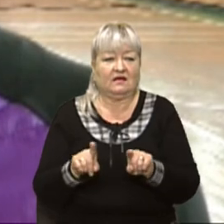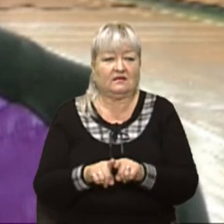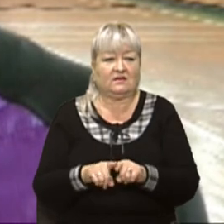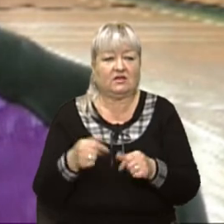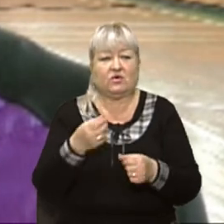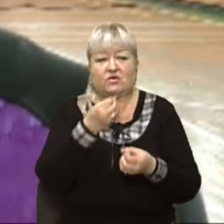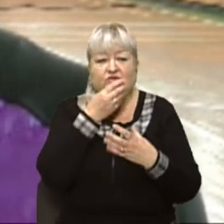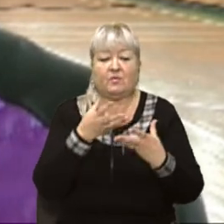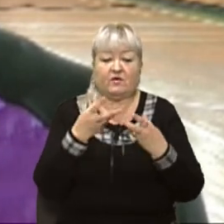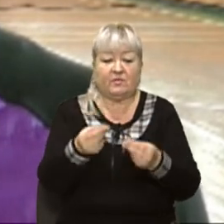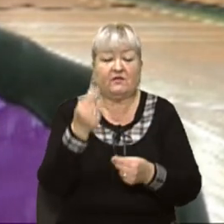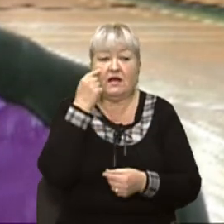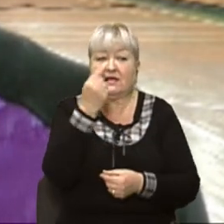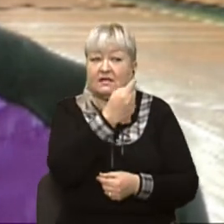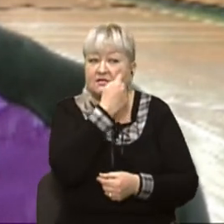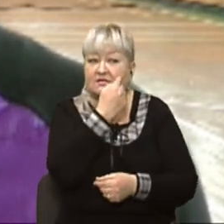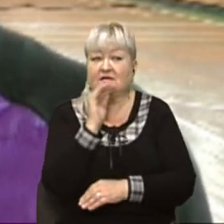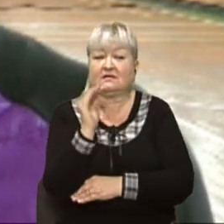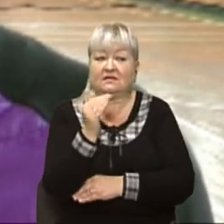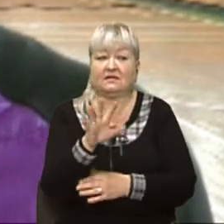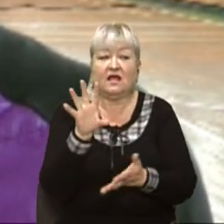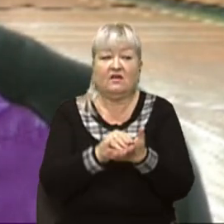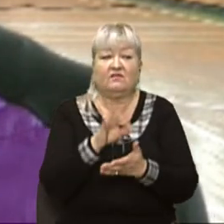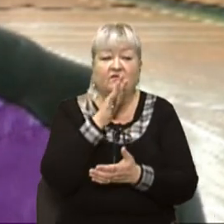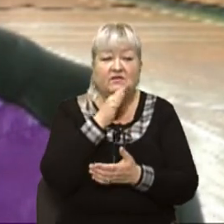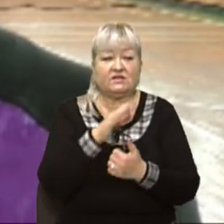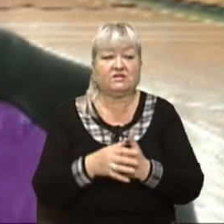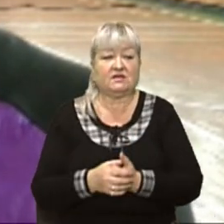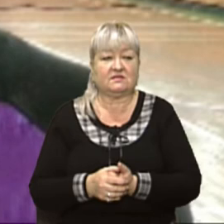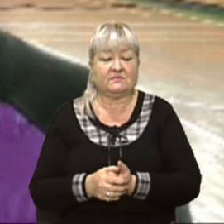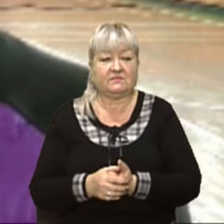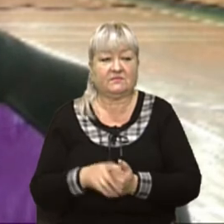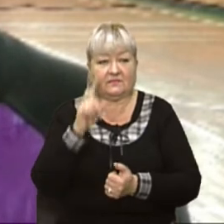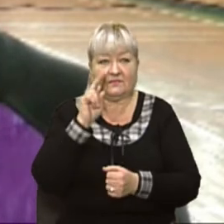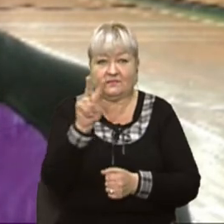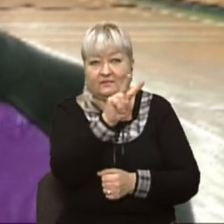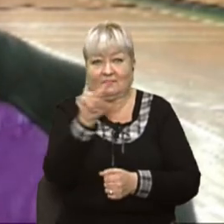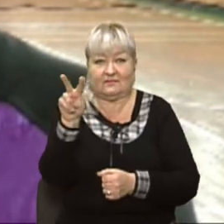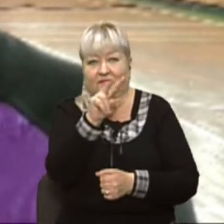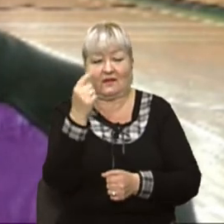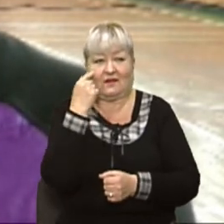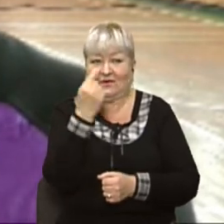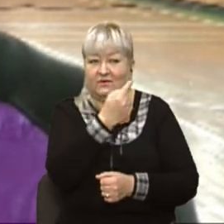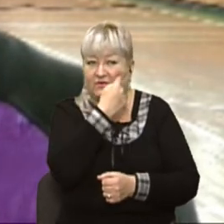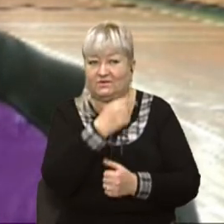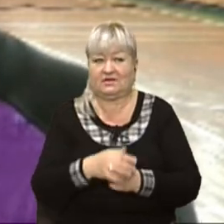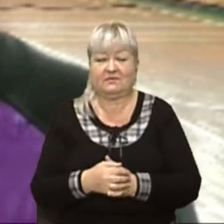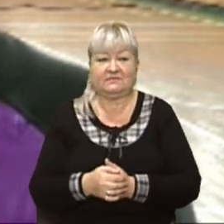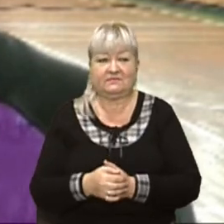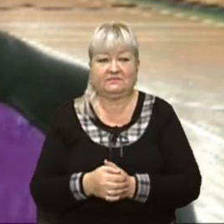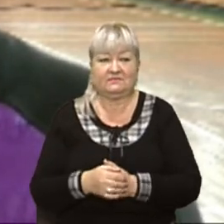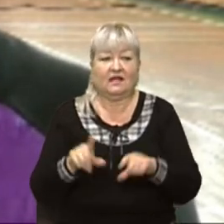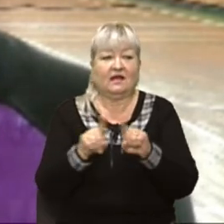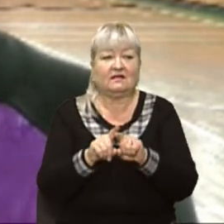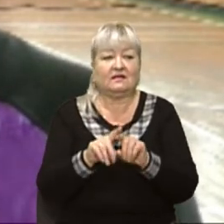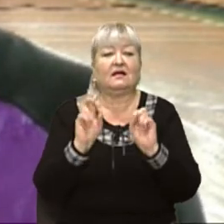добре впливає на зір дитини, тому що цілий час акомендація крашталика, сілкування очима за воланом, робить свою рідну